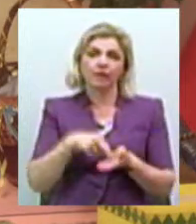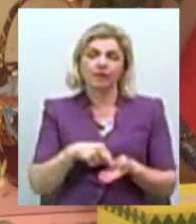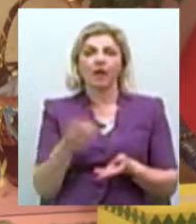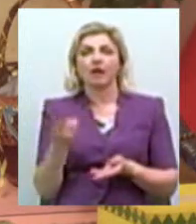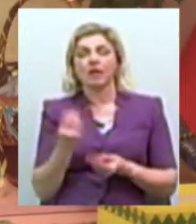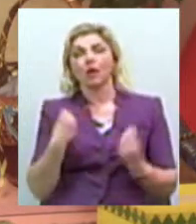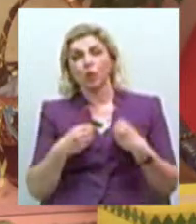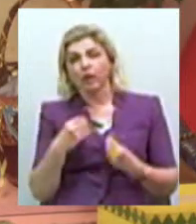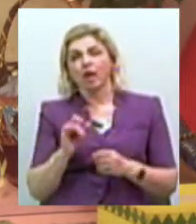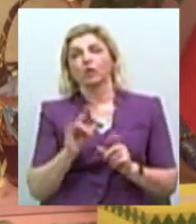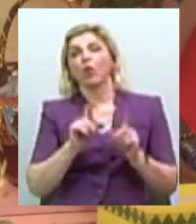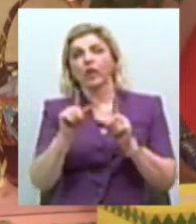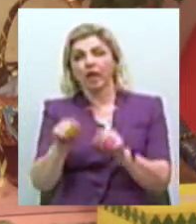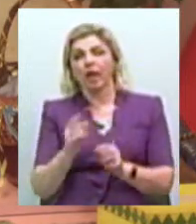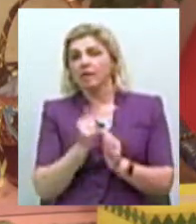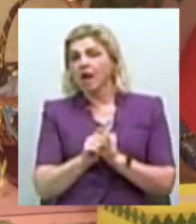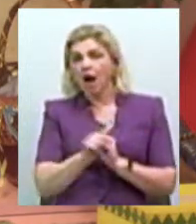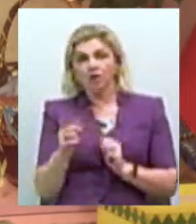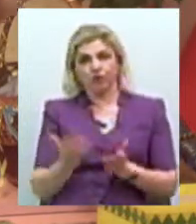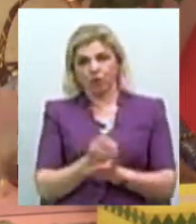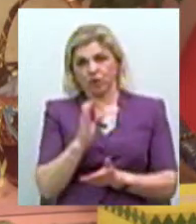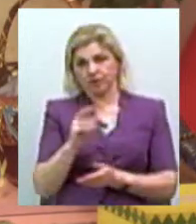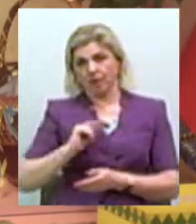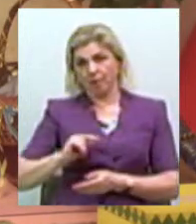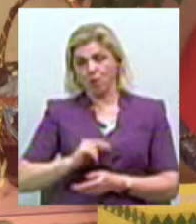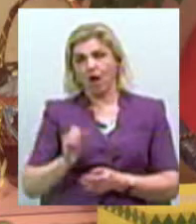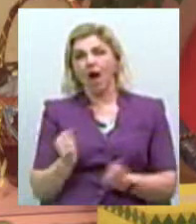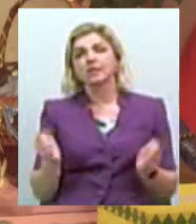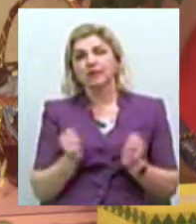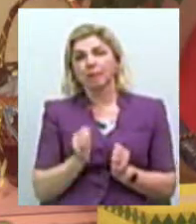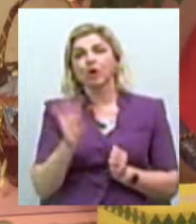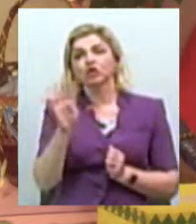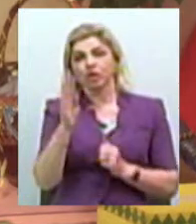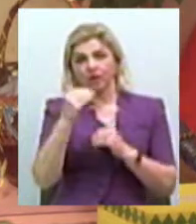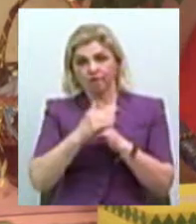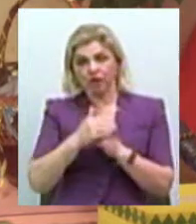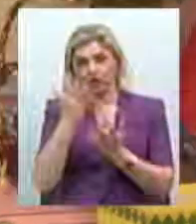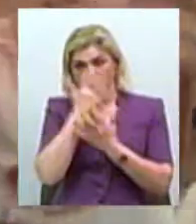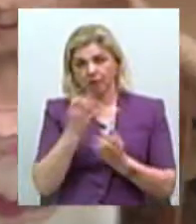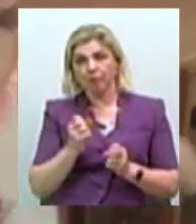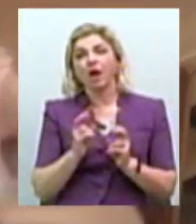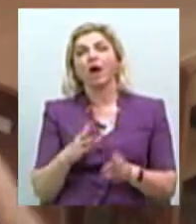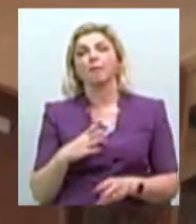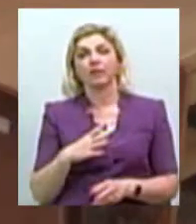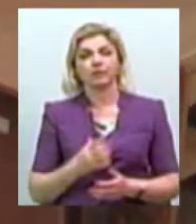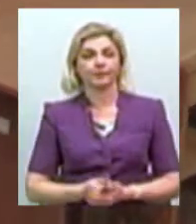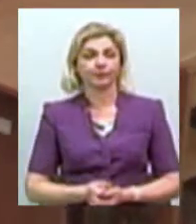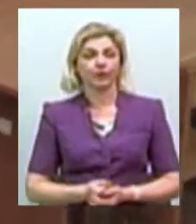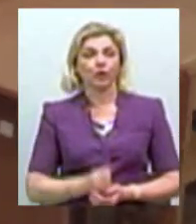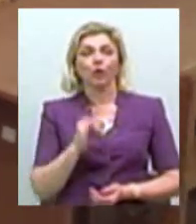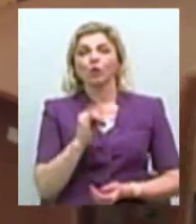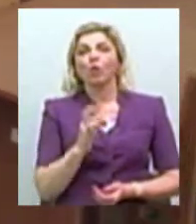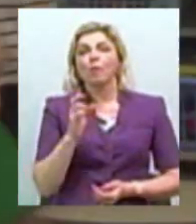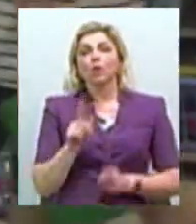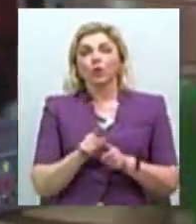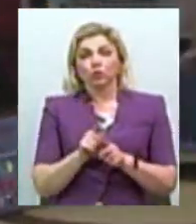виїхати. І не у кожного виходить з роботою. А взимку о четвертій вечора вже темно. Як бути? Юлія Бердук також мати двох